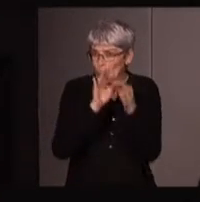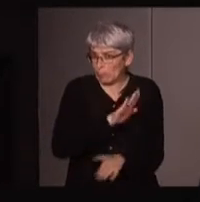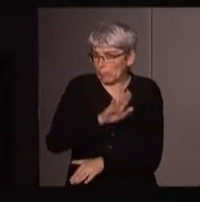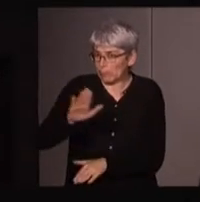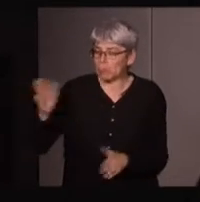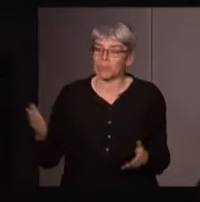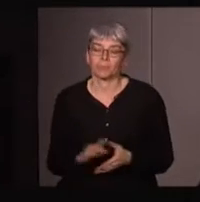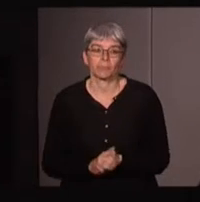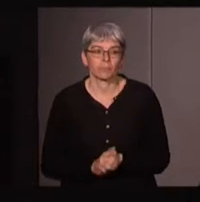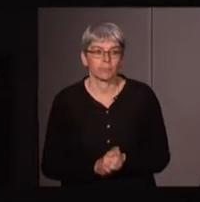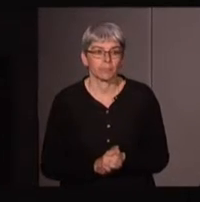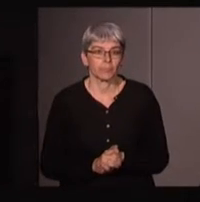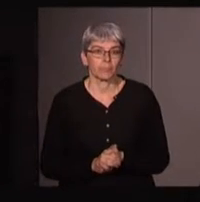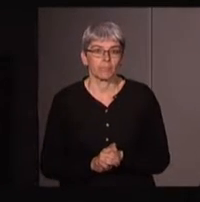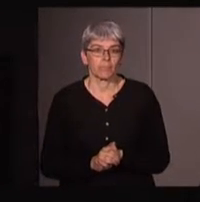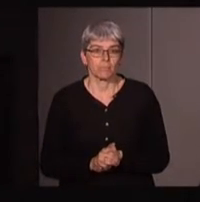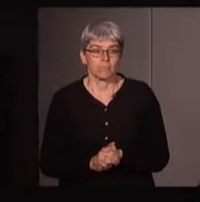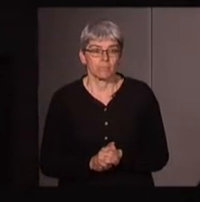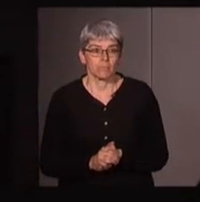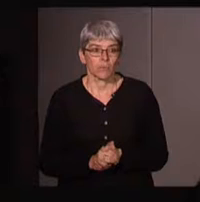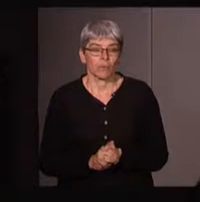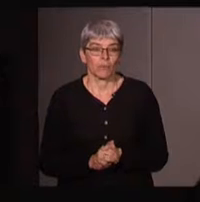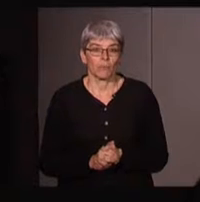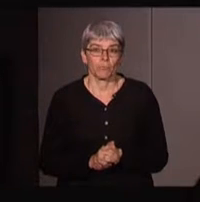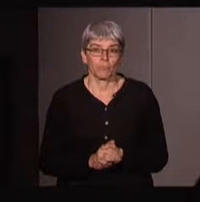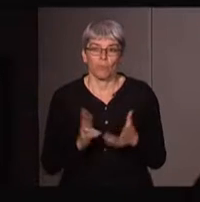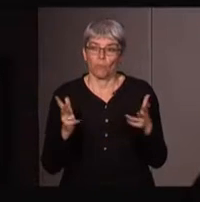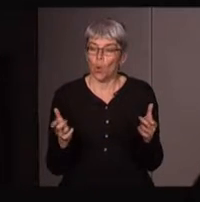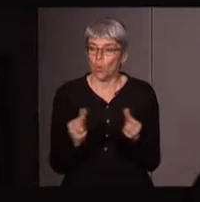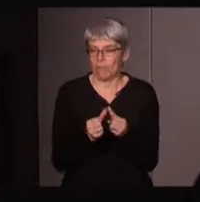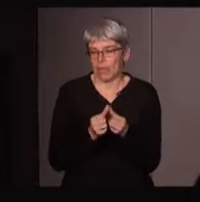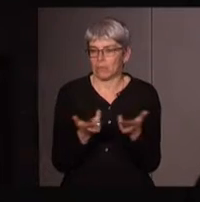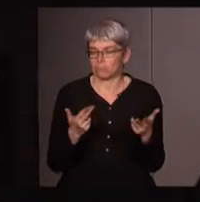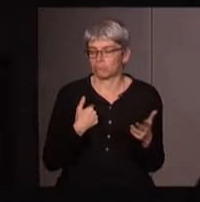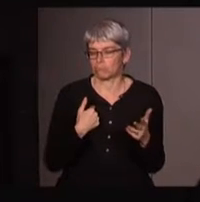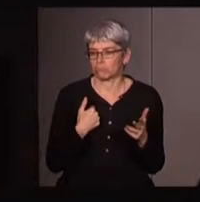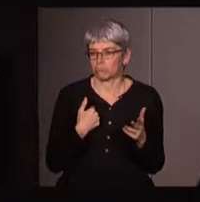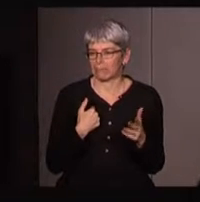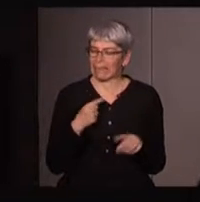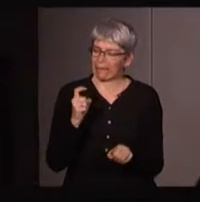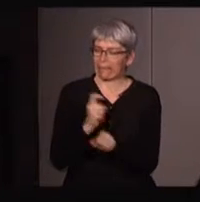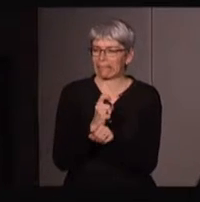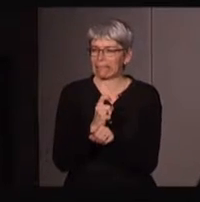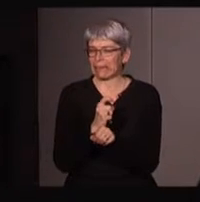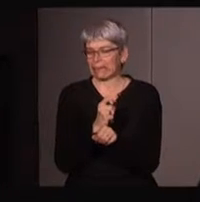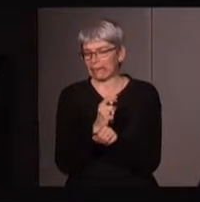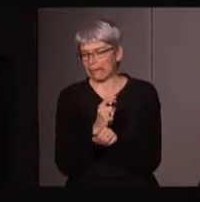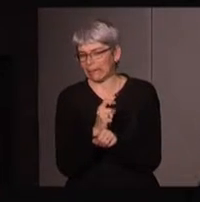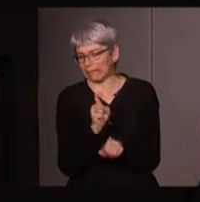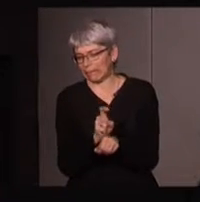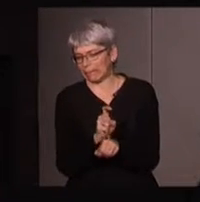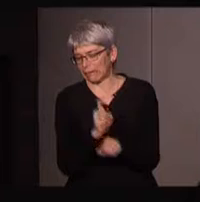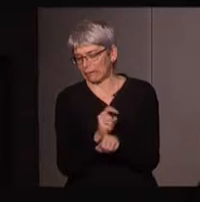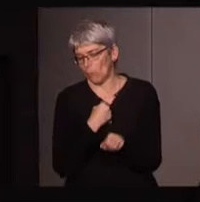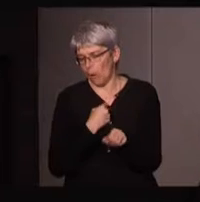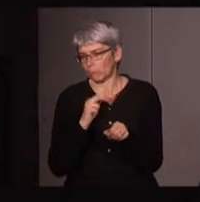Et de fait, ce que je voudrais faire, en fait, je vous ai dit, c'était de revenir sur certaines des critiques qui ont été adressées à'écoféministe, et je